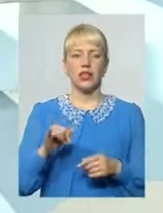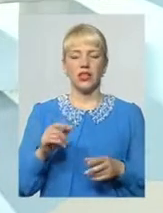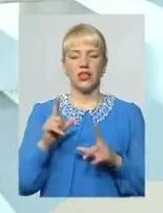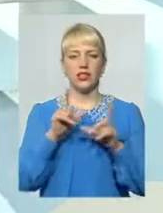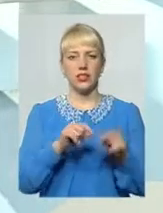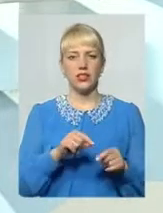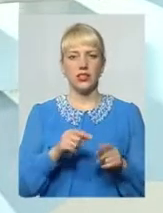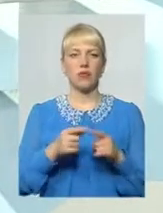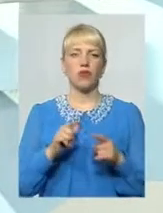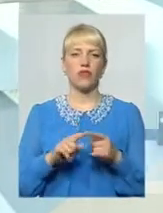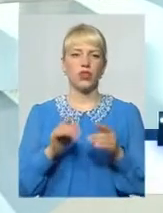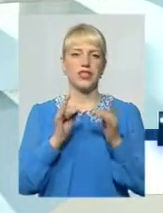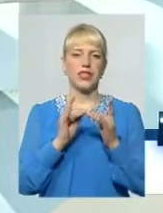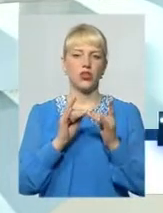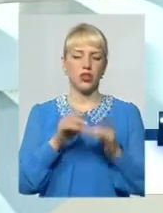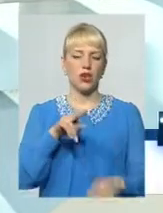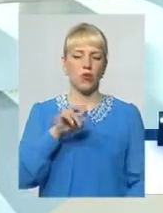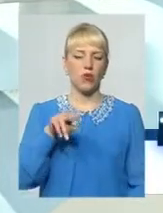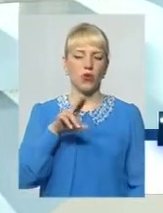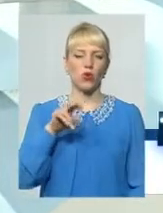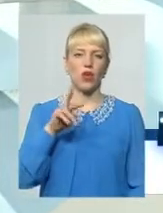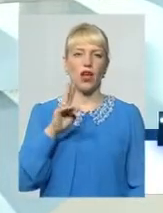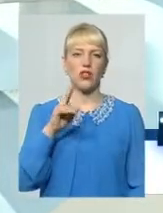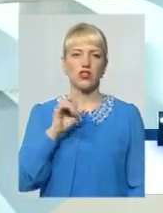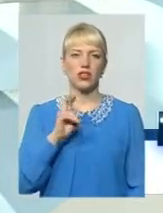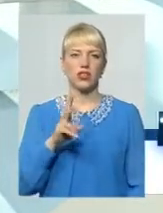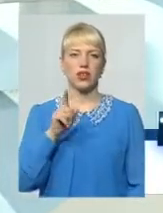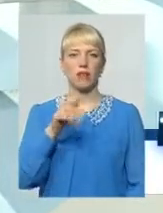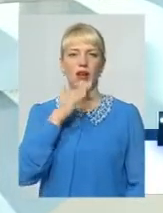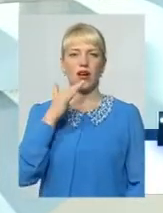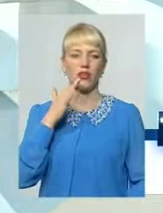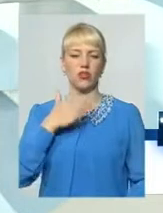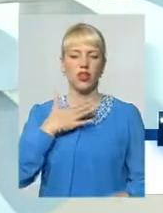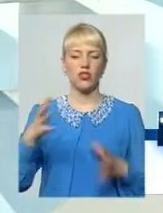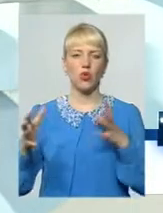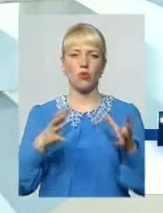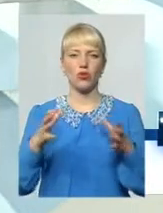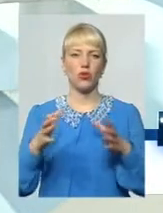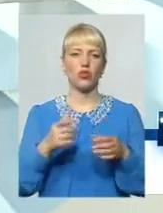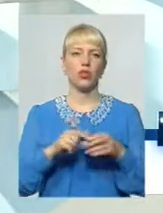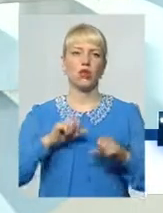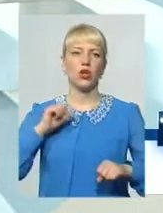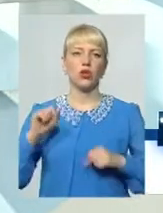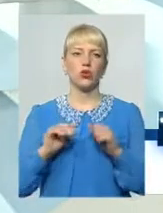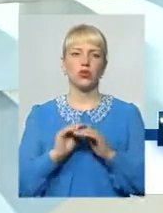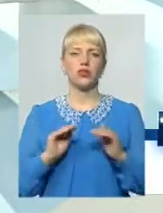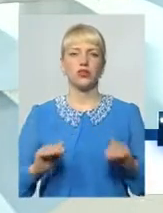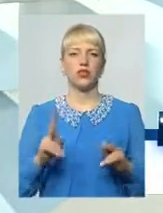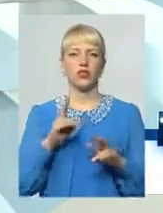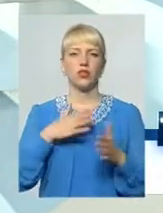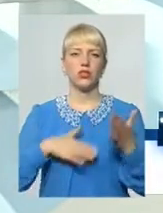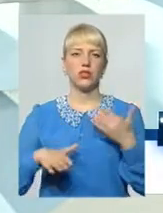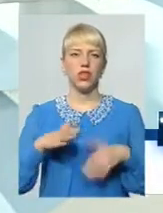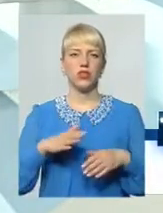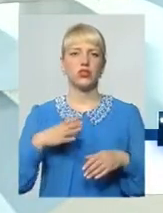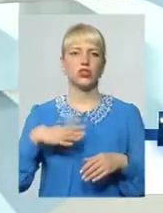сиротинець, подолянчик, наприклад, в Ружичну Це там дуже багато наших опікунів, друзів, можна сказати, дітей Які з радістю